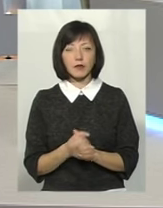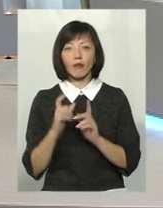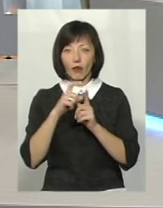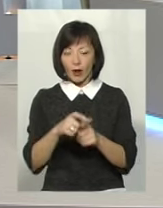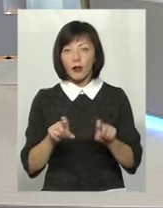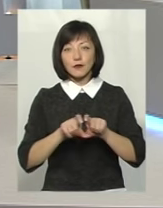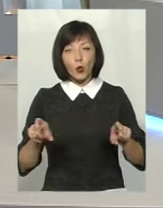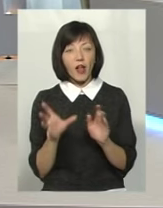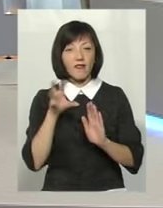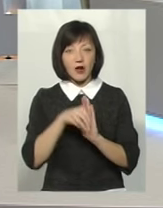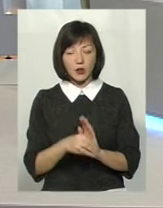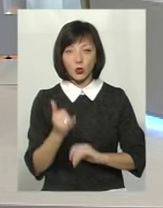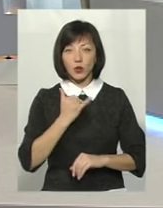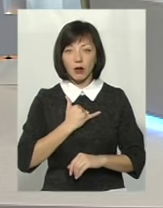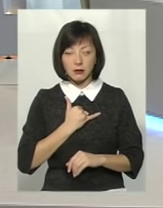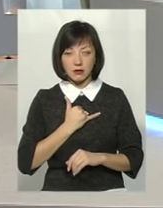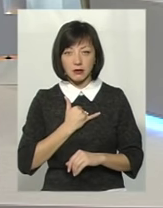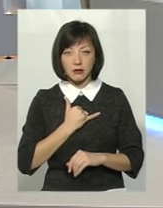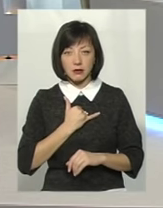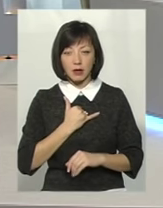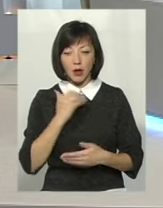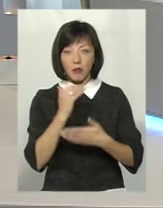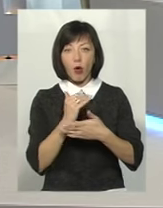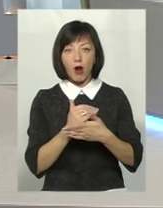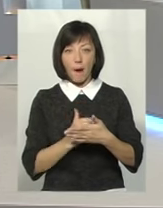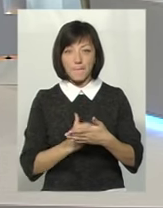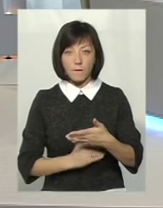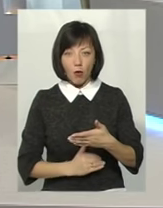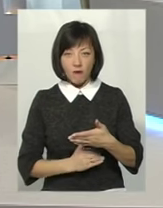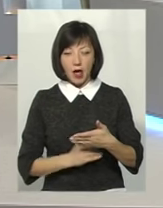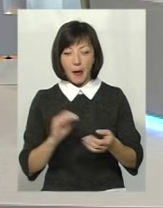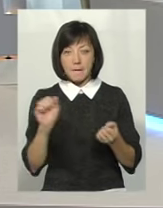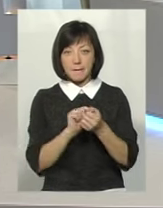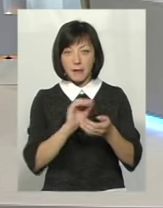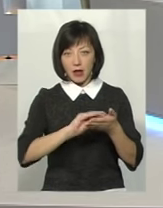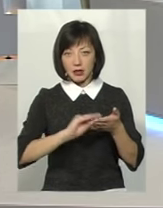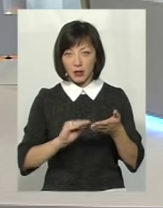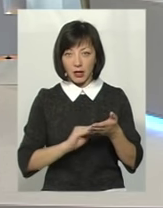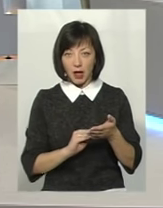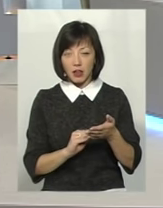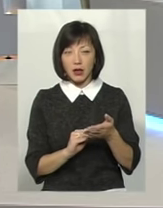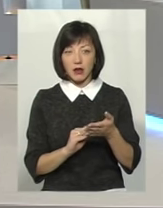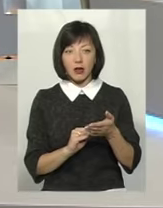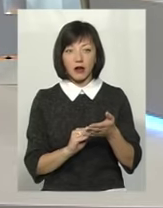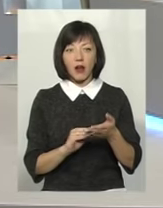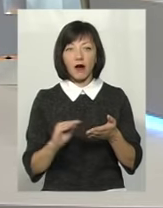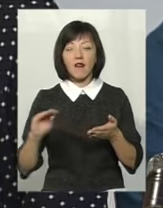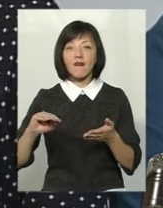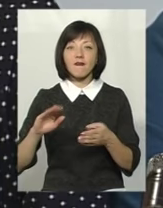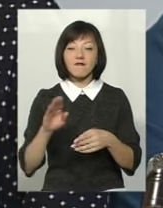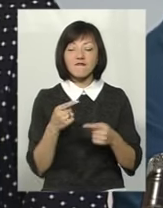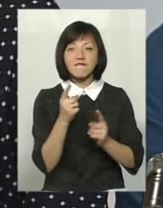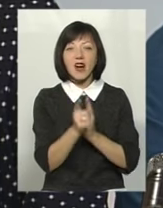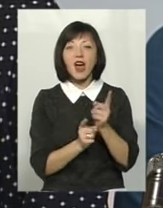введені, наприклад, у нас в програмовий матеріал в інваріативну складову, ой, вибачте, варіативну складову,